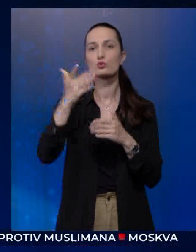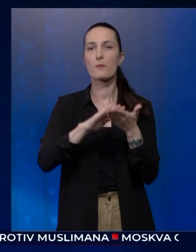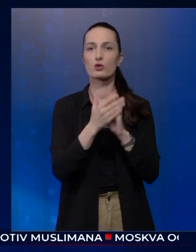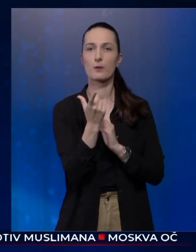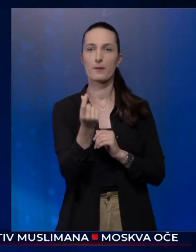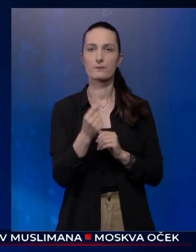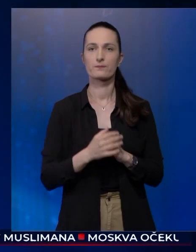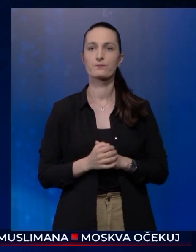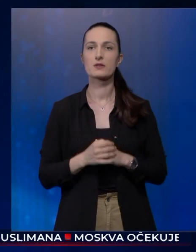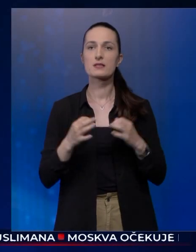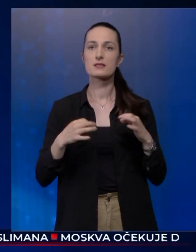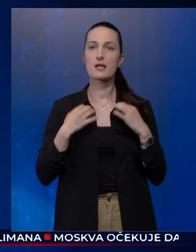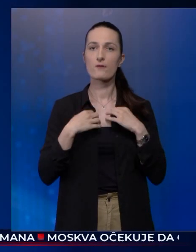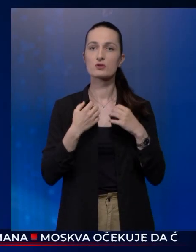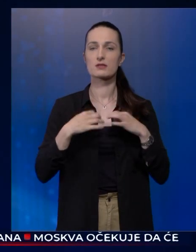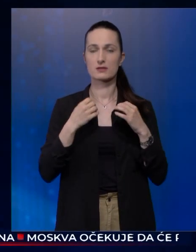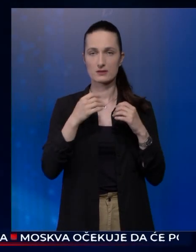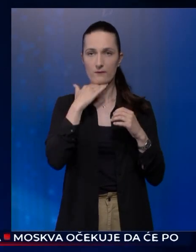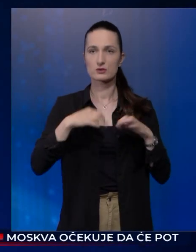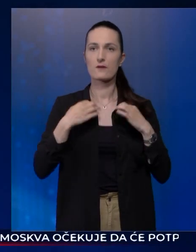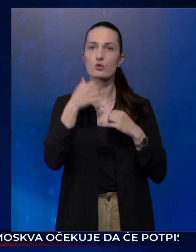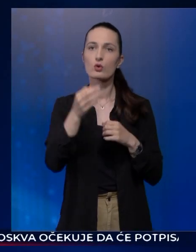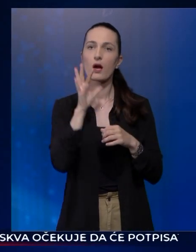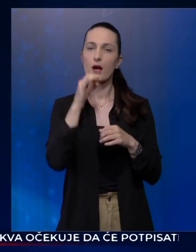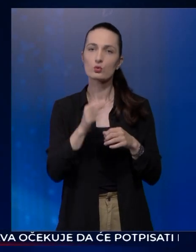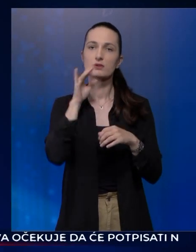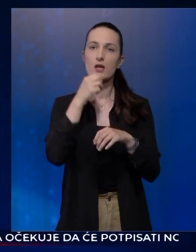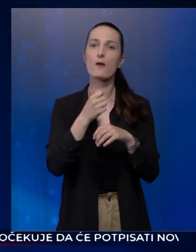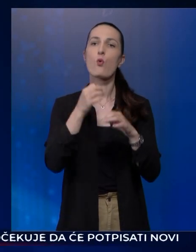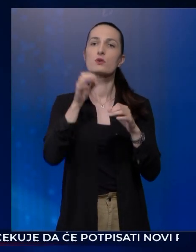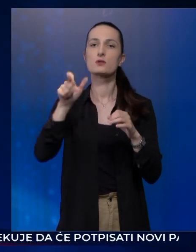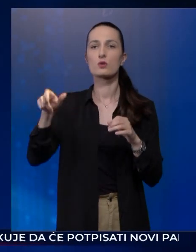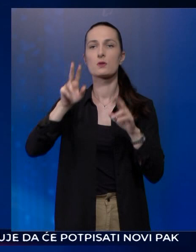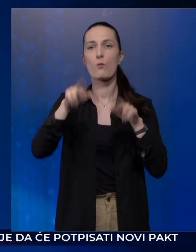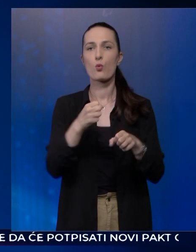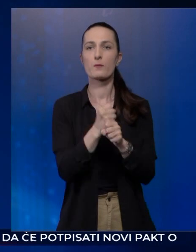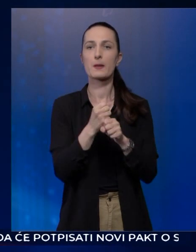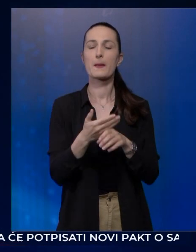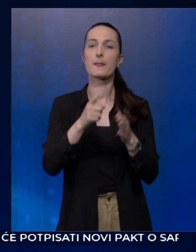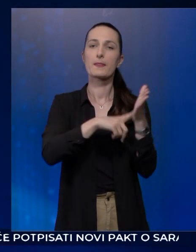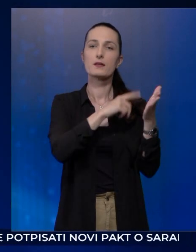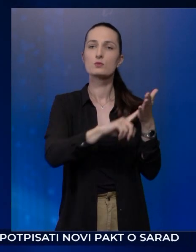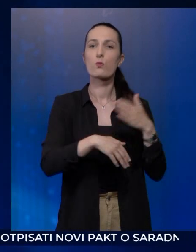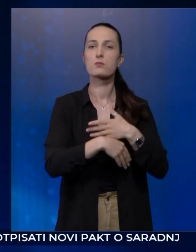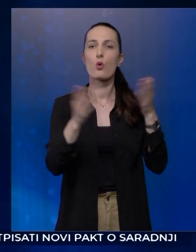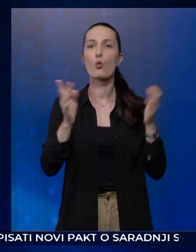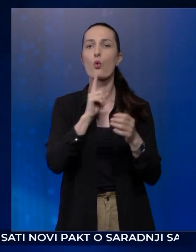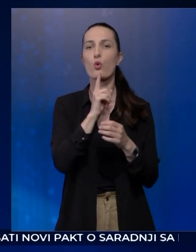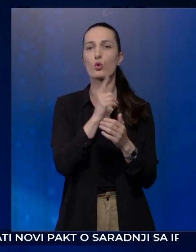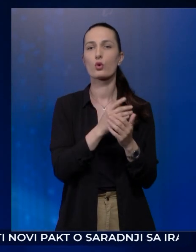Zavod će sufinansirati sredstva u iznosu od 90% stvarnih utrošenih troškova maksimalno do